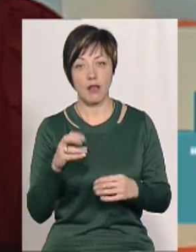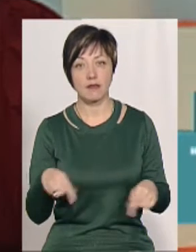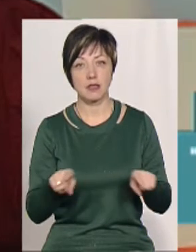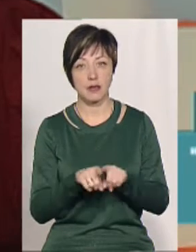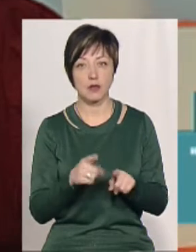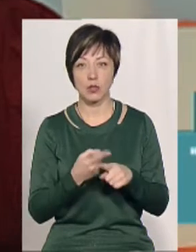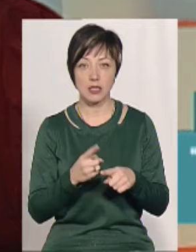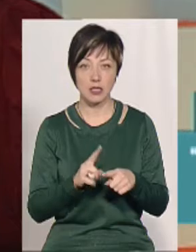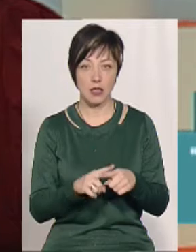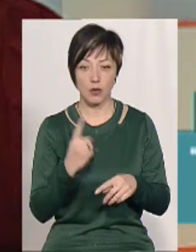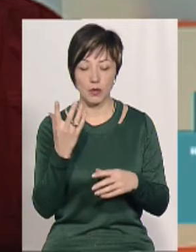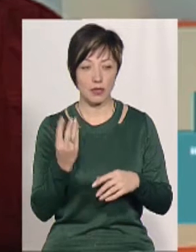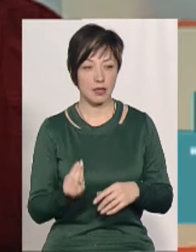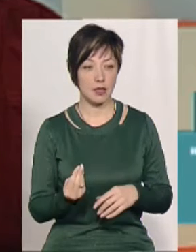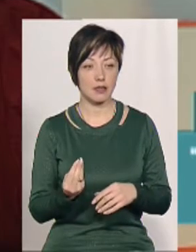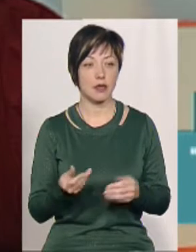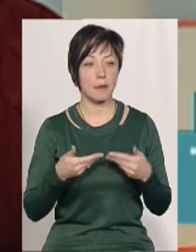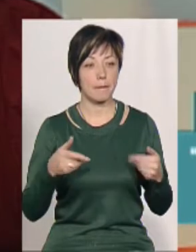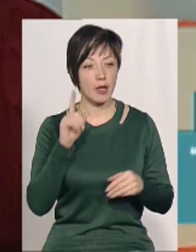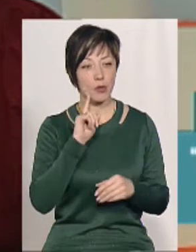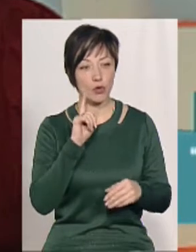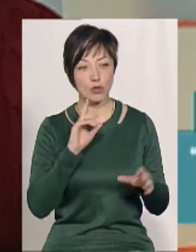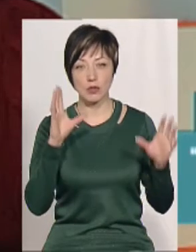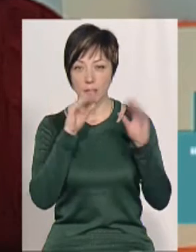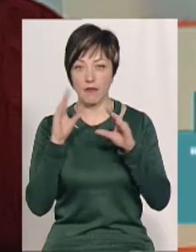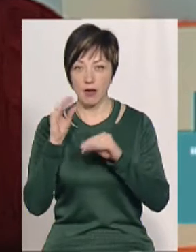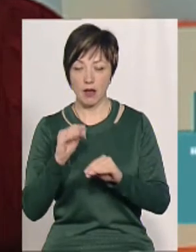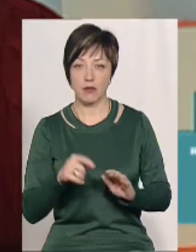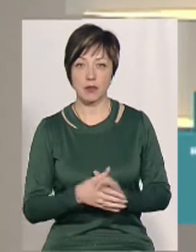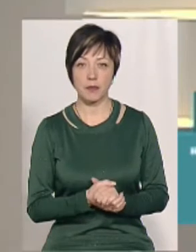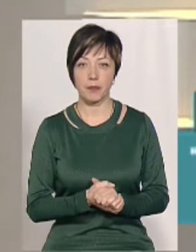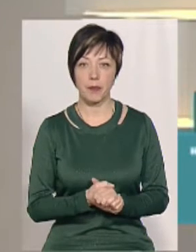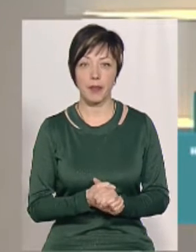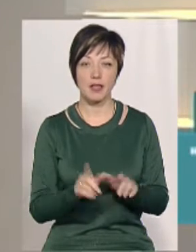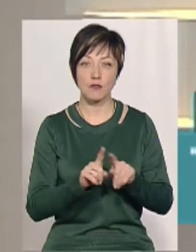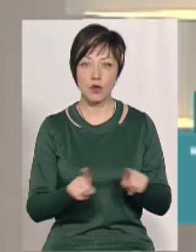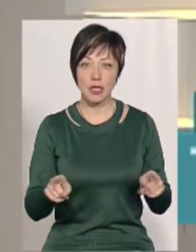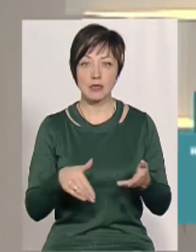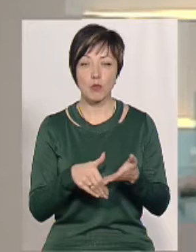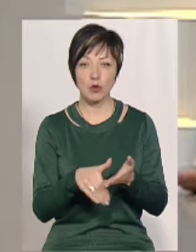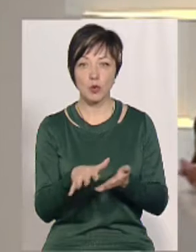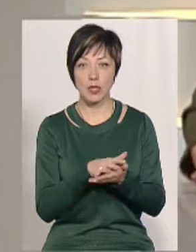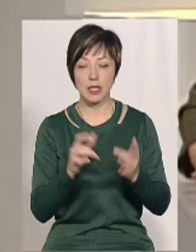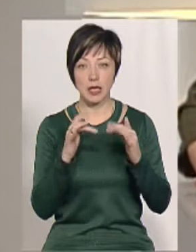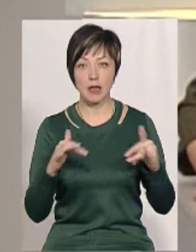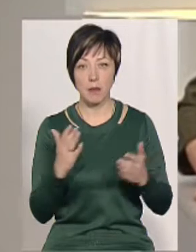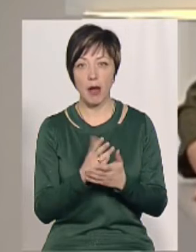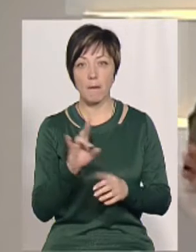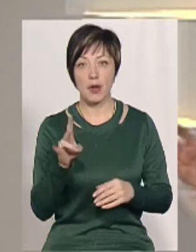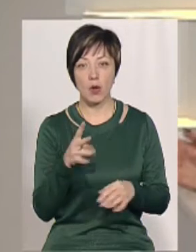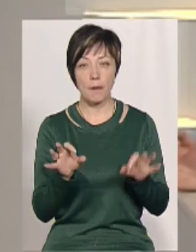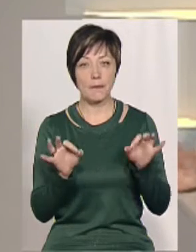Але все рівно це не все в один день. Так що ми поки що справляємось. І своєрідний спосіб утилізації ялинок мають у